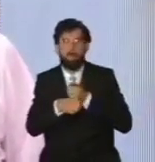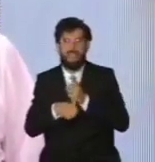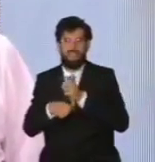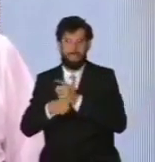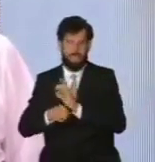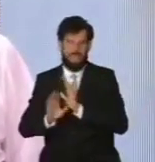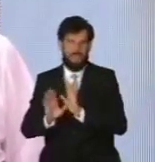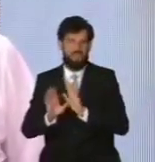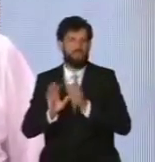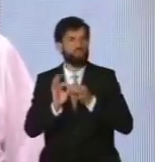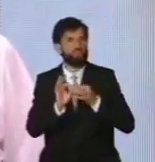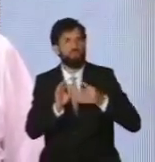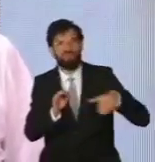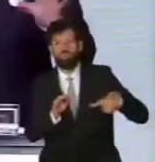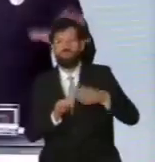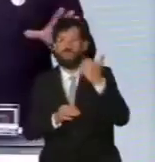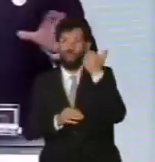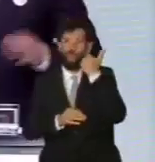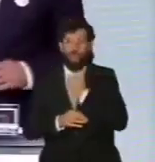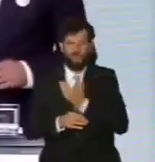bežný život občanov Slovenské republiky. Dobre, ďakujem veľmi pekne.